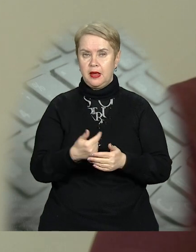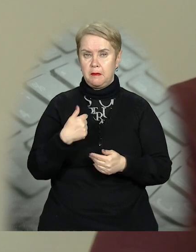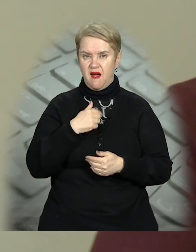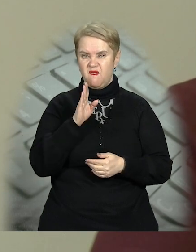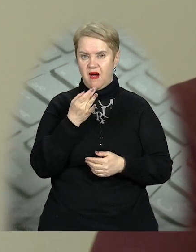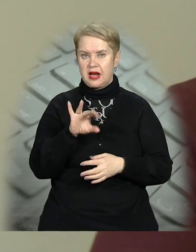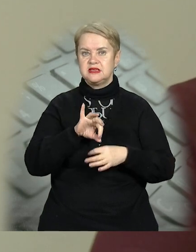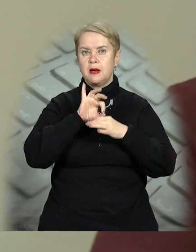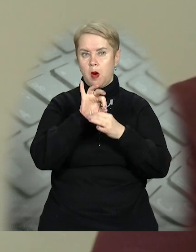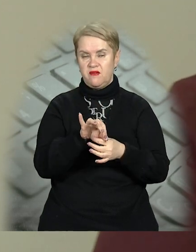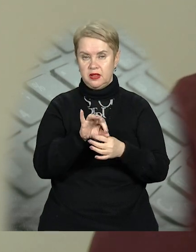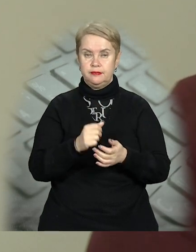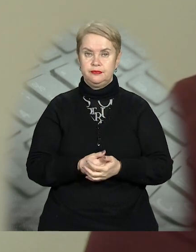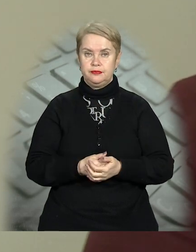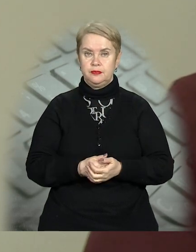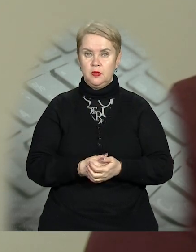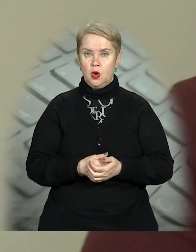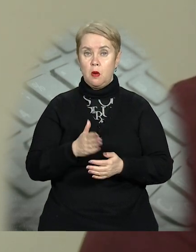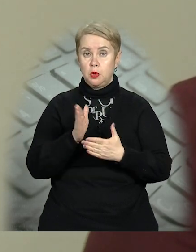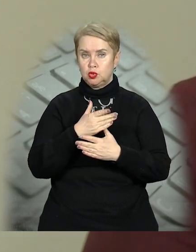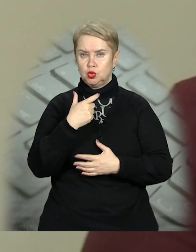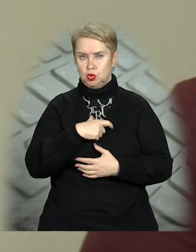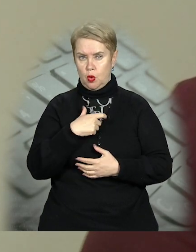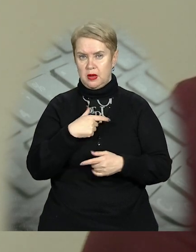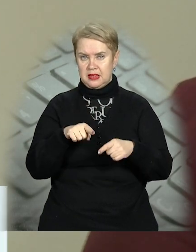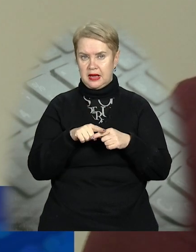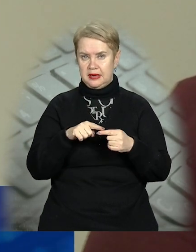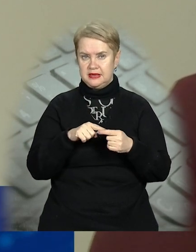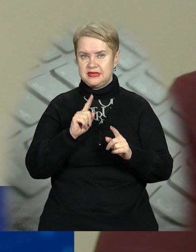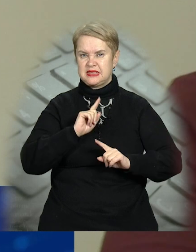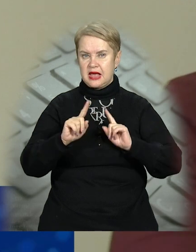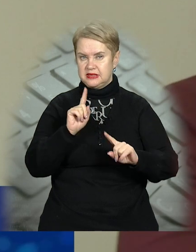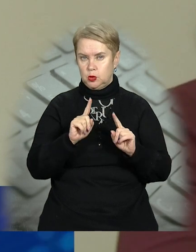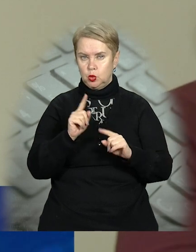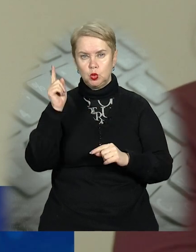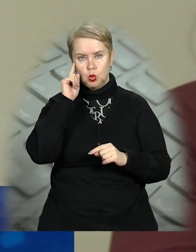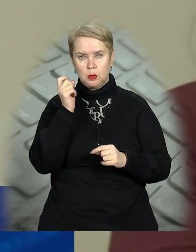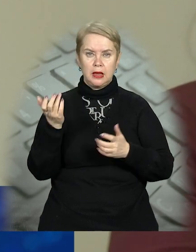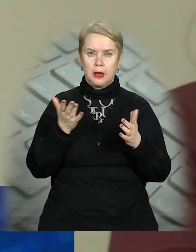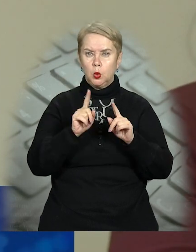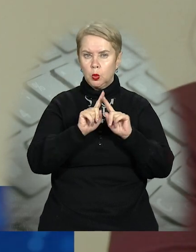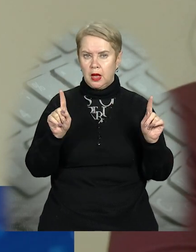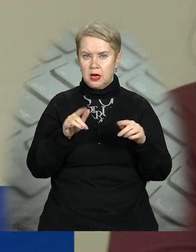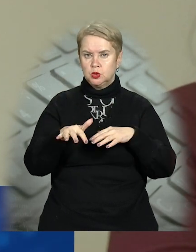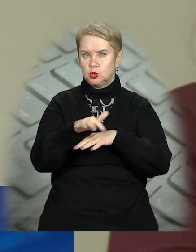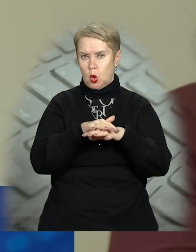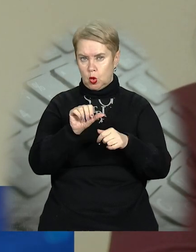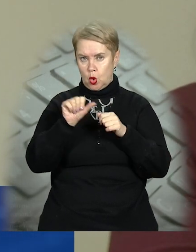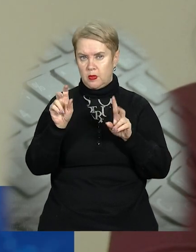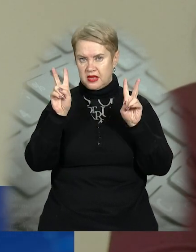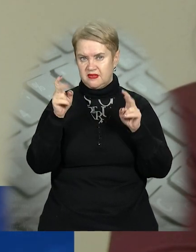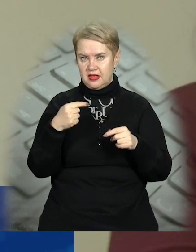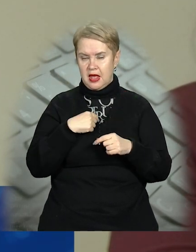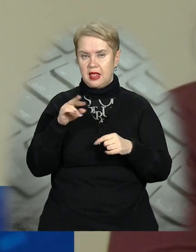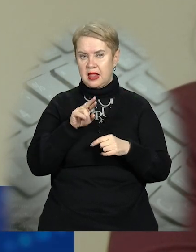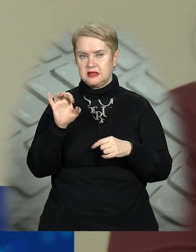вересні провели між собою, так скажімо, стратегічну сесію і думали, які унікальні зони, крім названих Яною